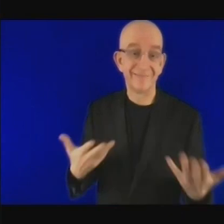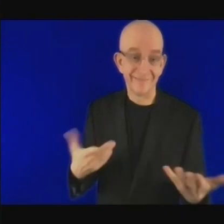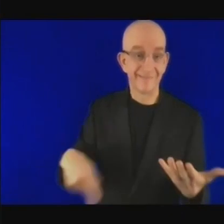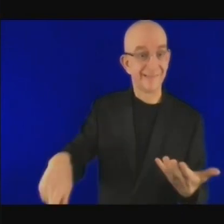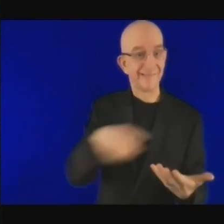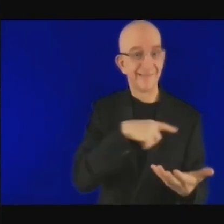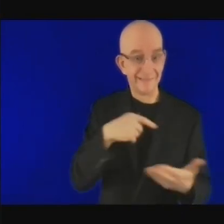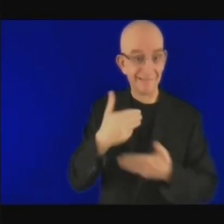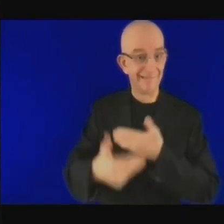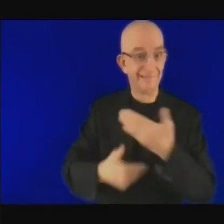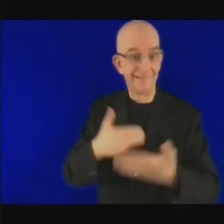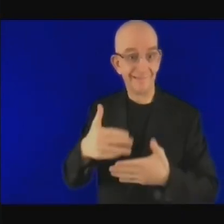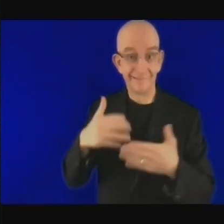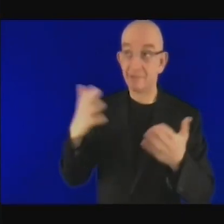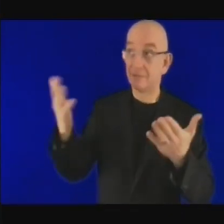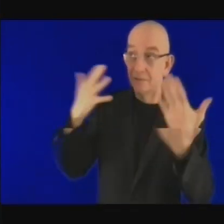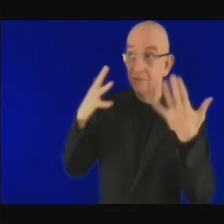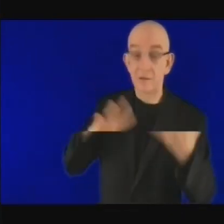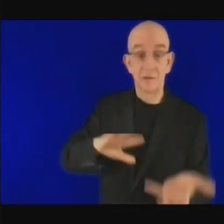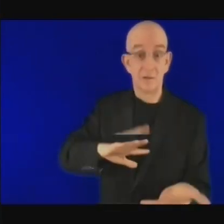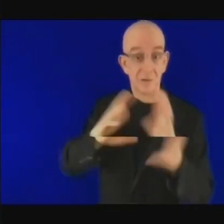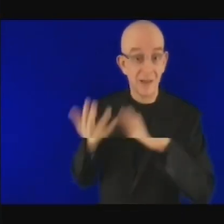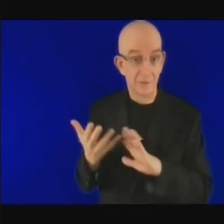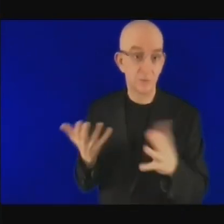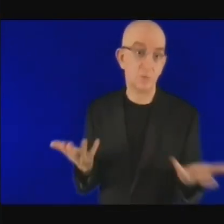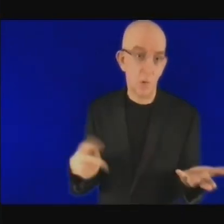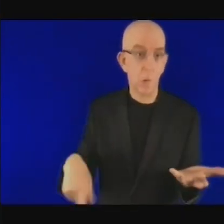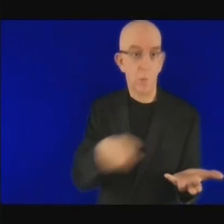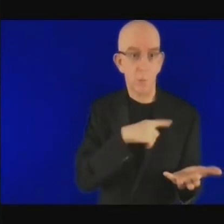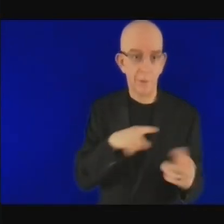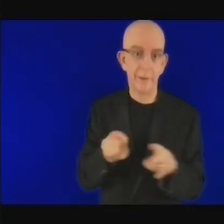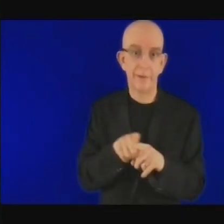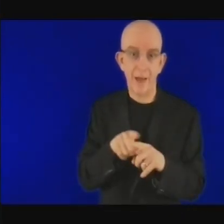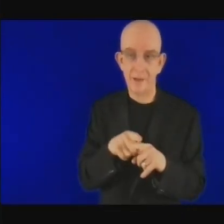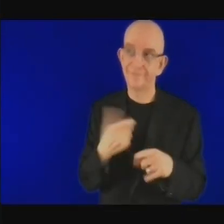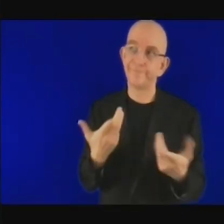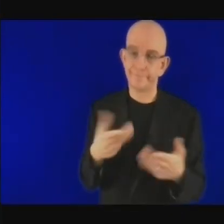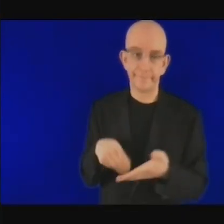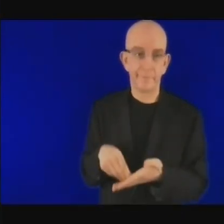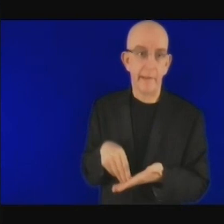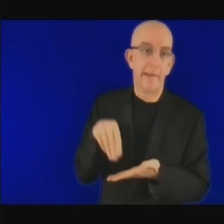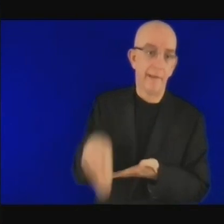Nous polluons le moins et nous payons un grand prix.